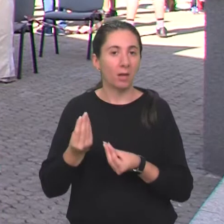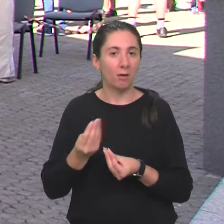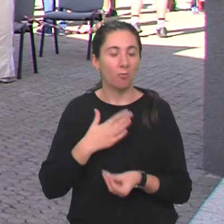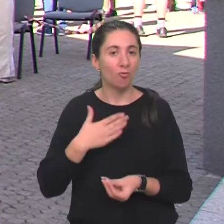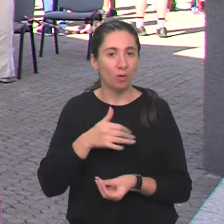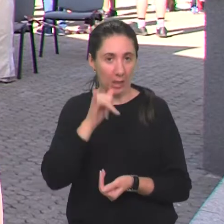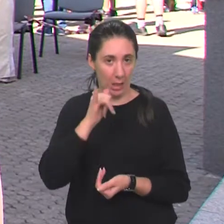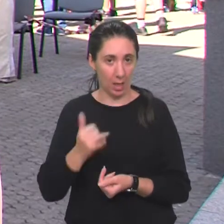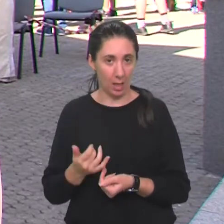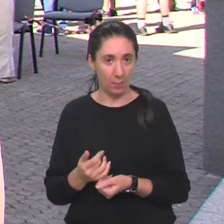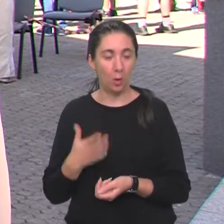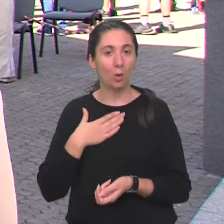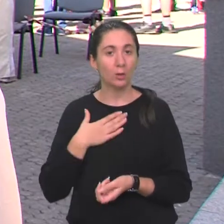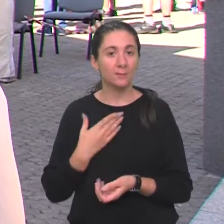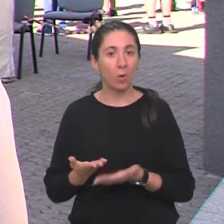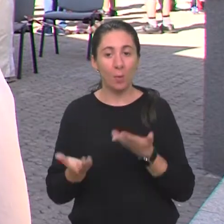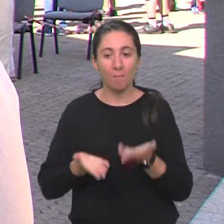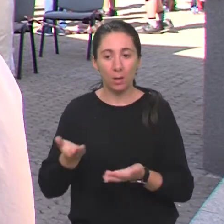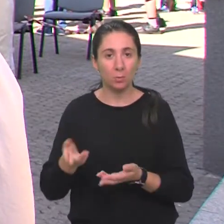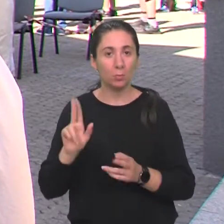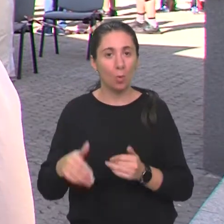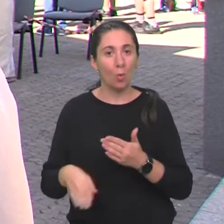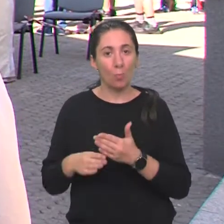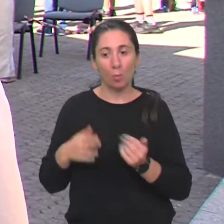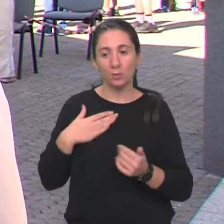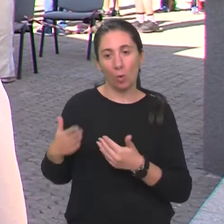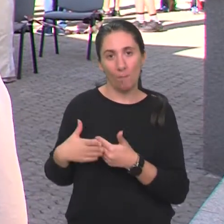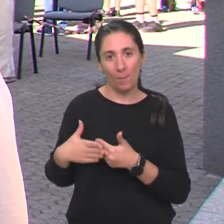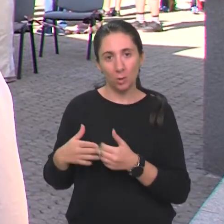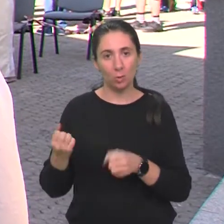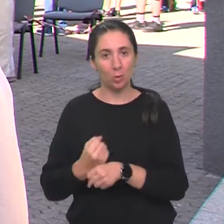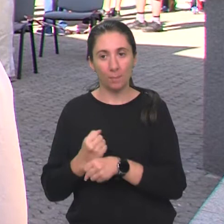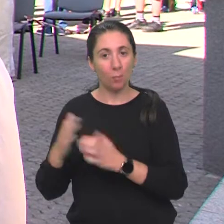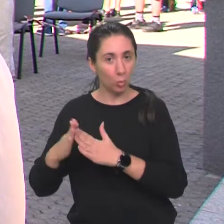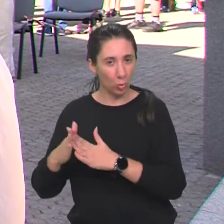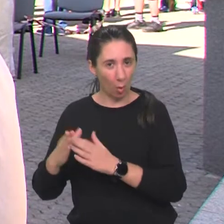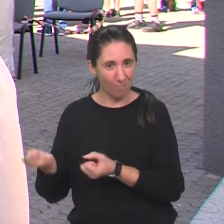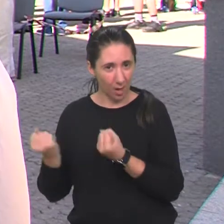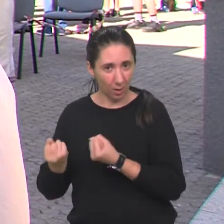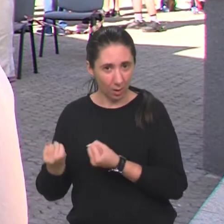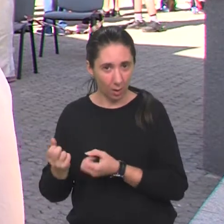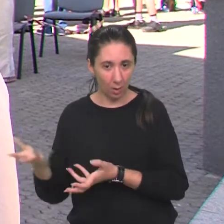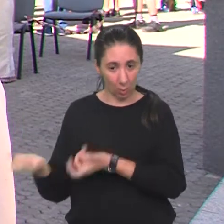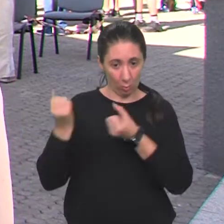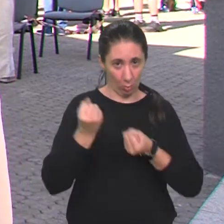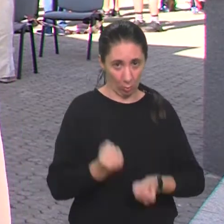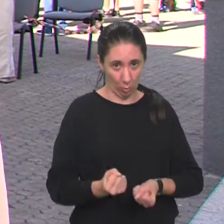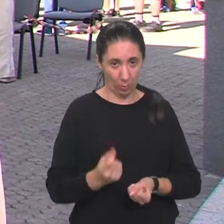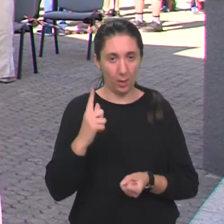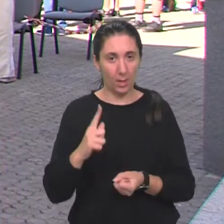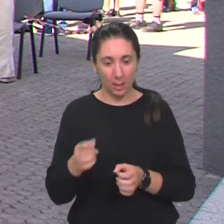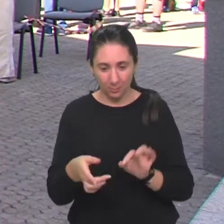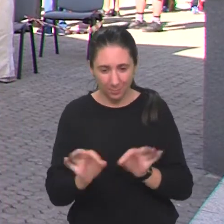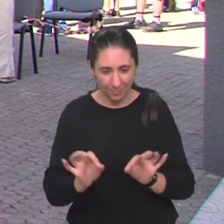Svoje prezentacije su mogli uz pomoć svojih bližnjih pripremiti kod kuće, ponijeti sa sobom i